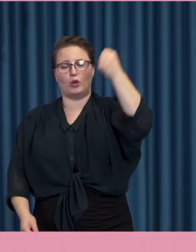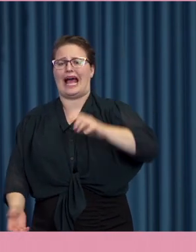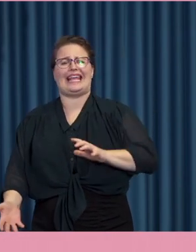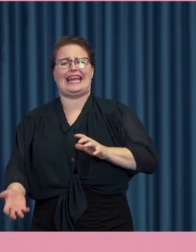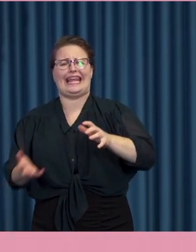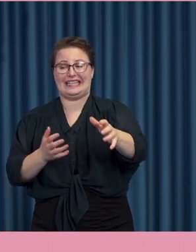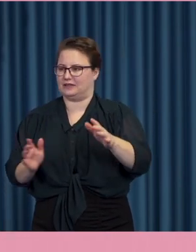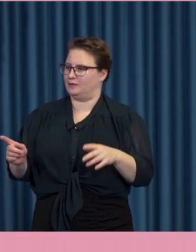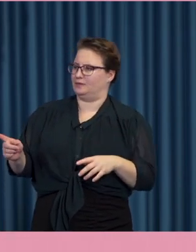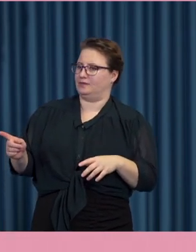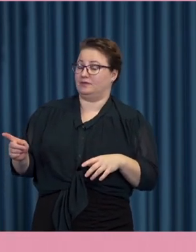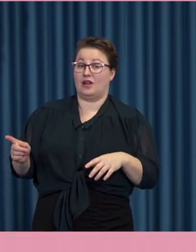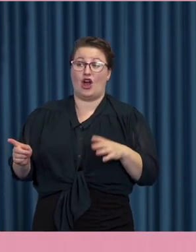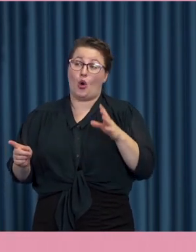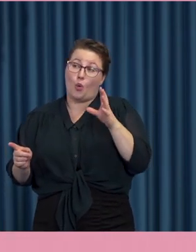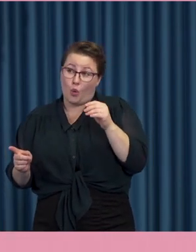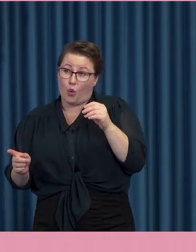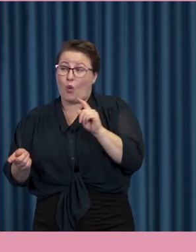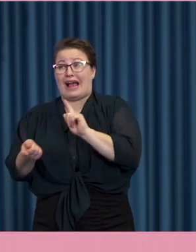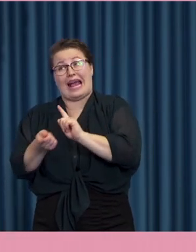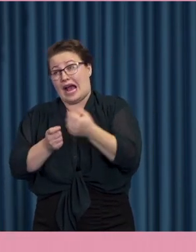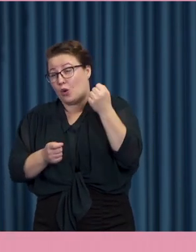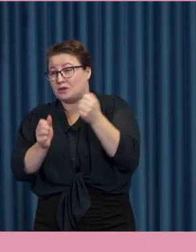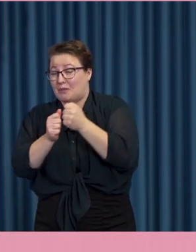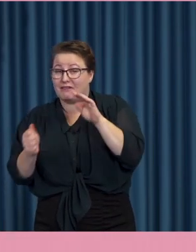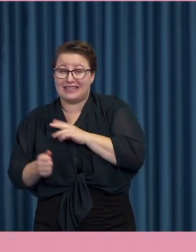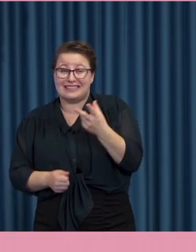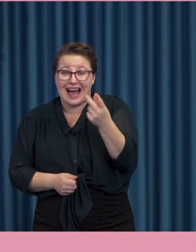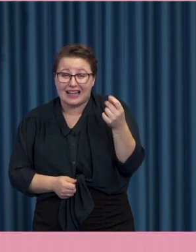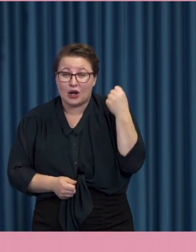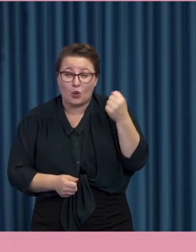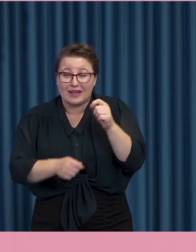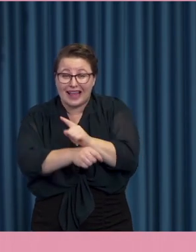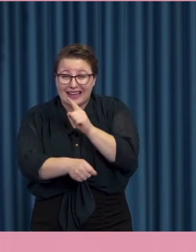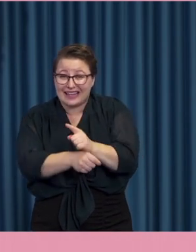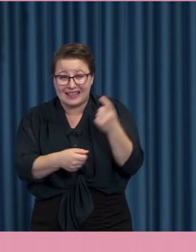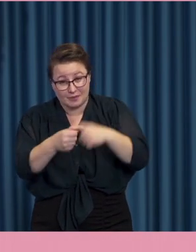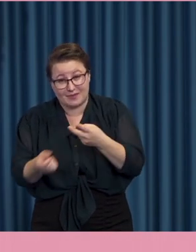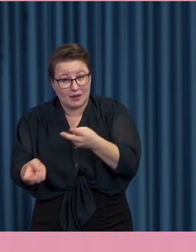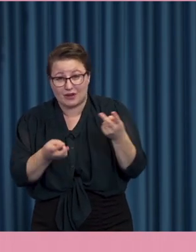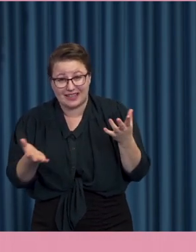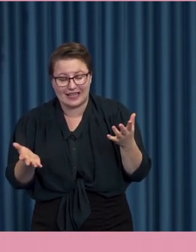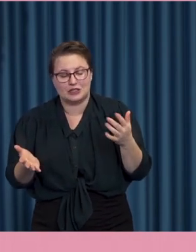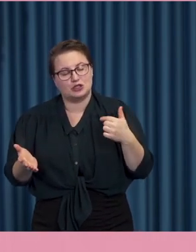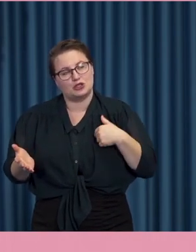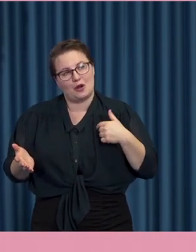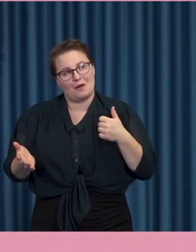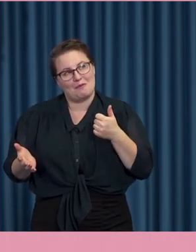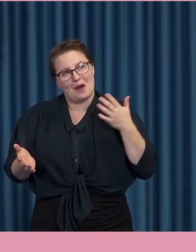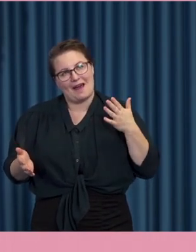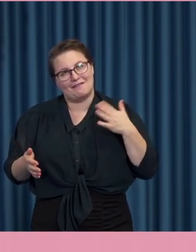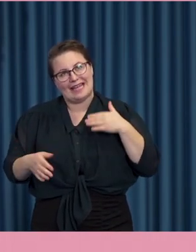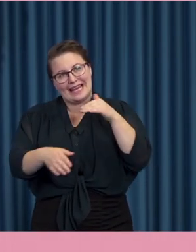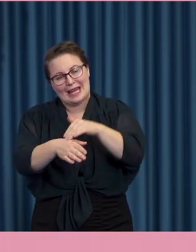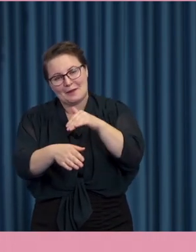Och det kanske ni gör men den hotas på massa olika sätt hela tiden. Så att jag vill bara att man inte ska